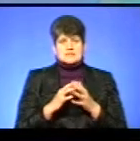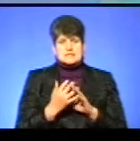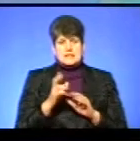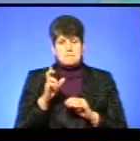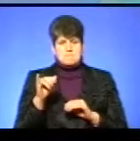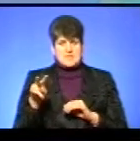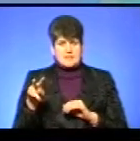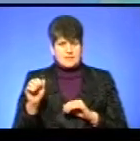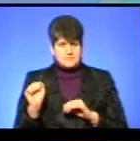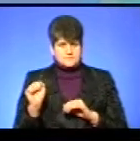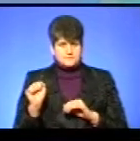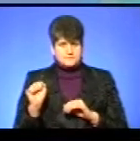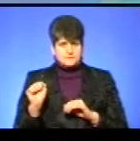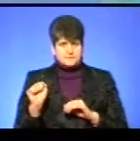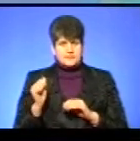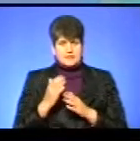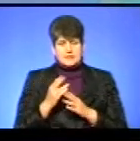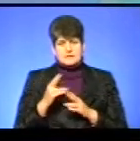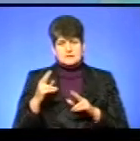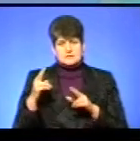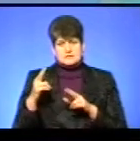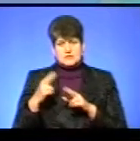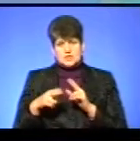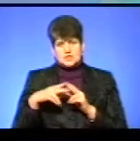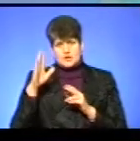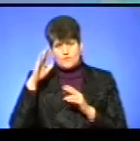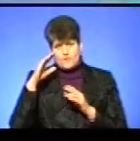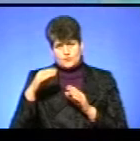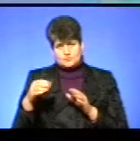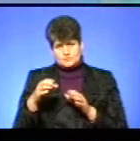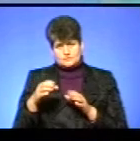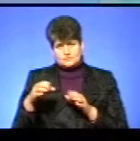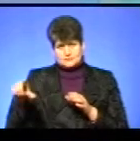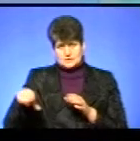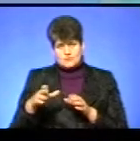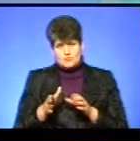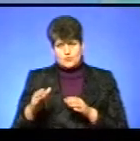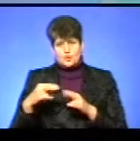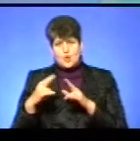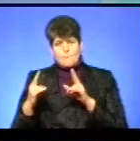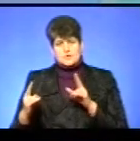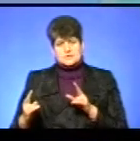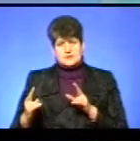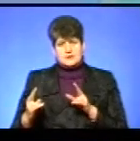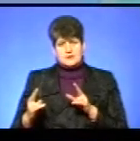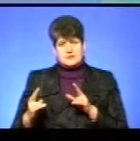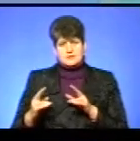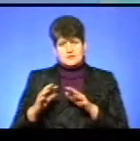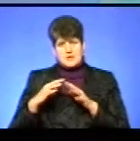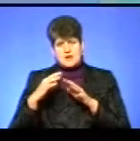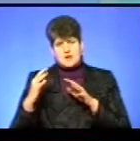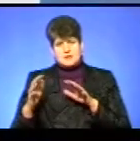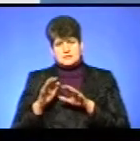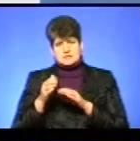йде від закінчення водозабору Тернопільського і до моста через Гребний канал.